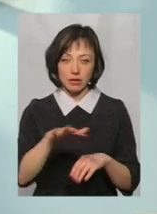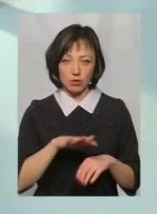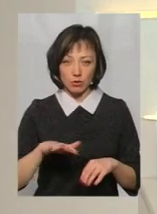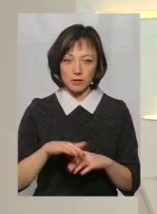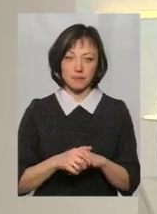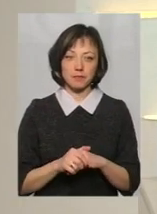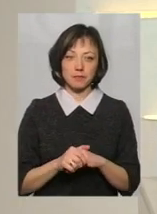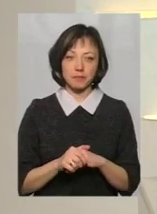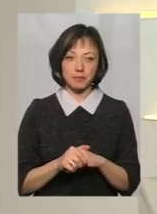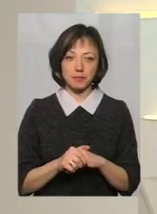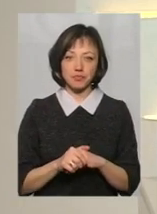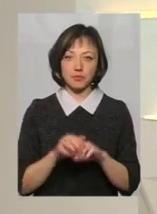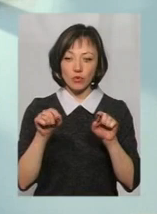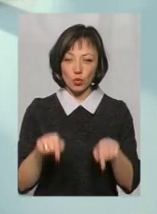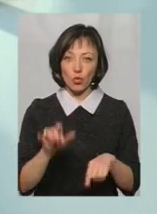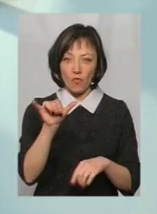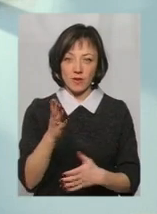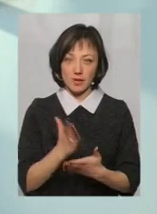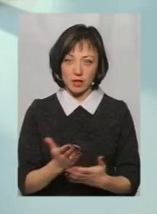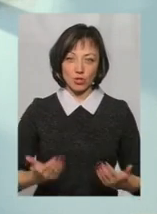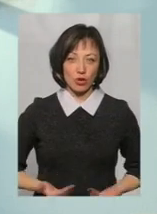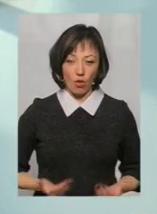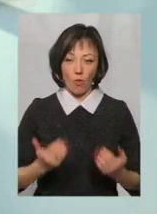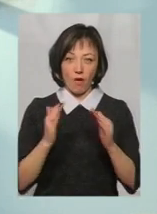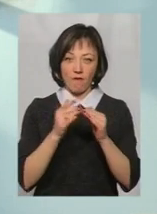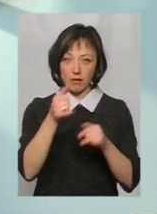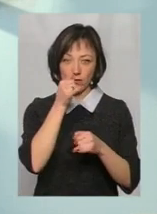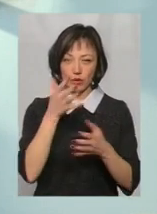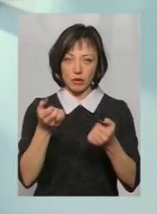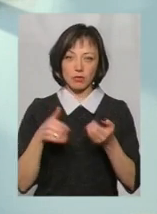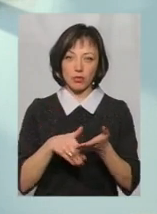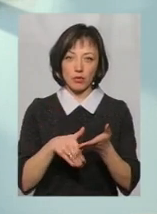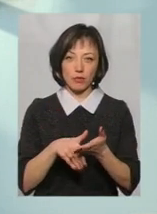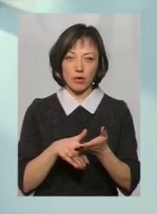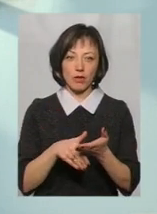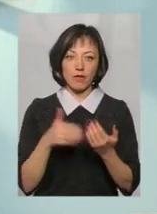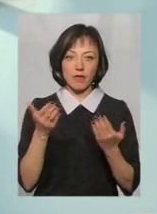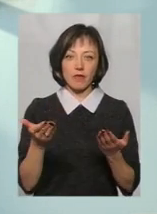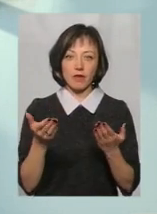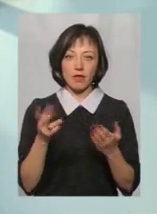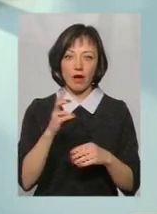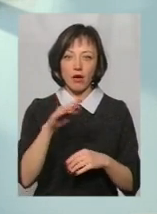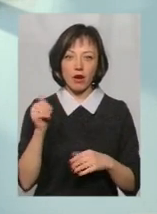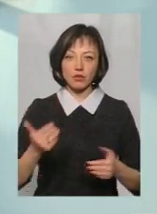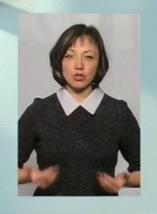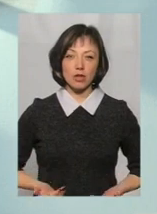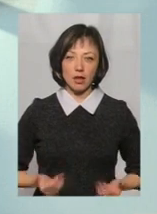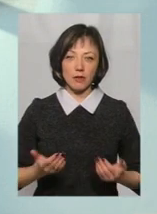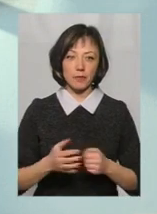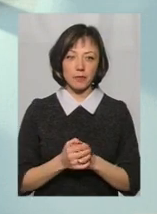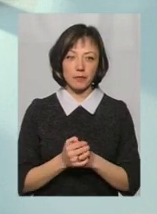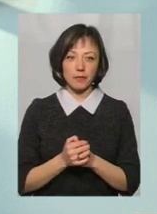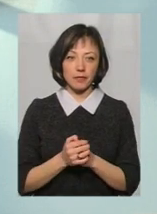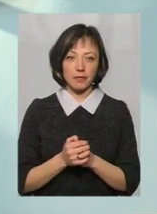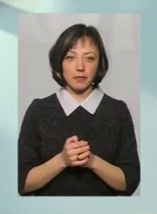Підконтрольній. Тут. Якщо тут у вас є житло, ви не можете отримувати допомогу. Тому що ви на оренду житла, так? Тому що ви